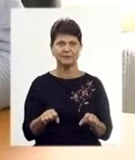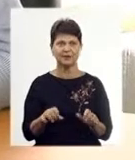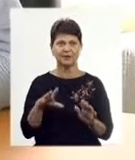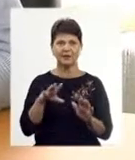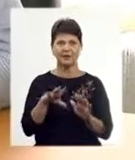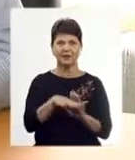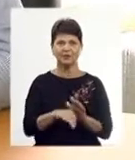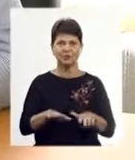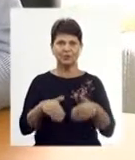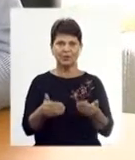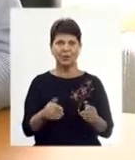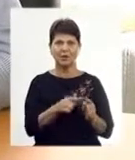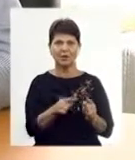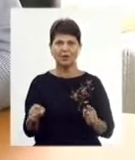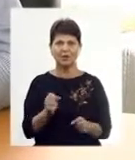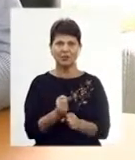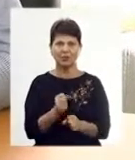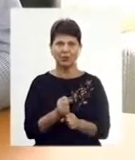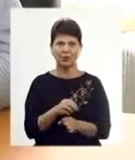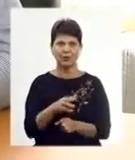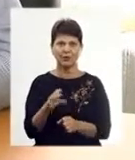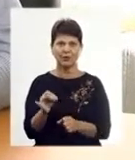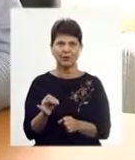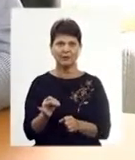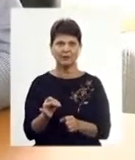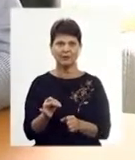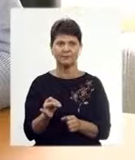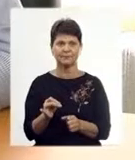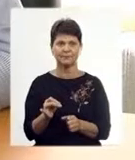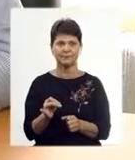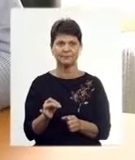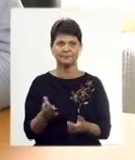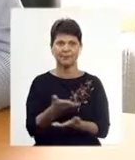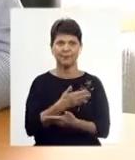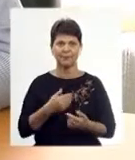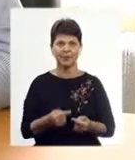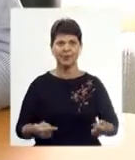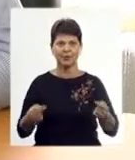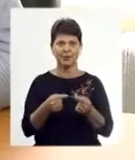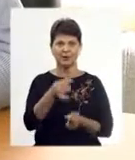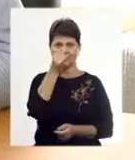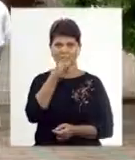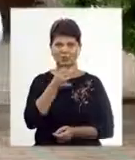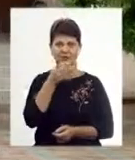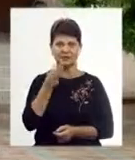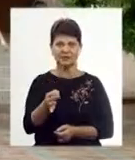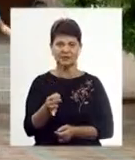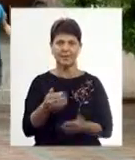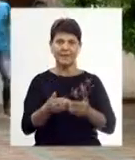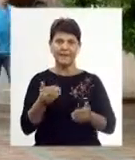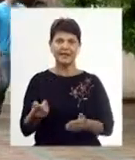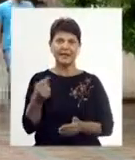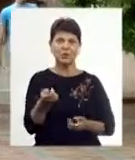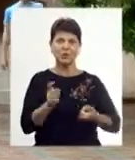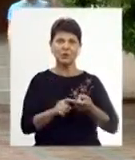пропозиції в процесі роботи і так далі, тому ми конкретно не можемо сказати, коли вони наберуть чинності. Перед тим, як